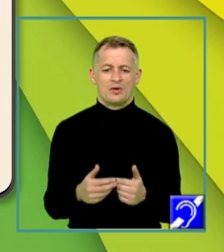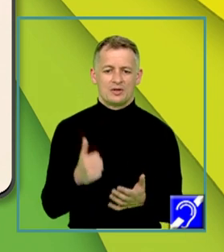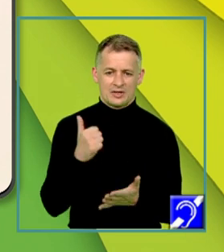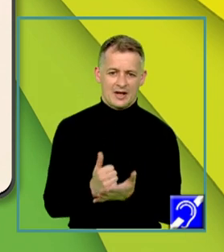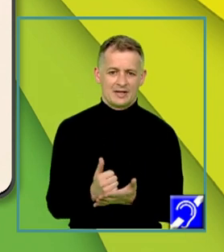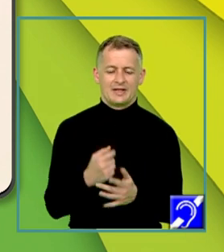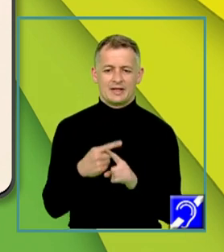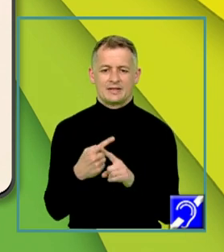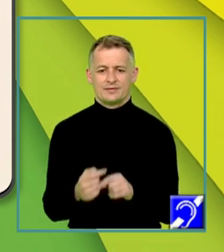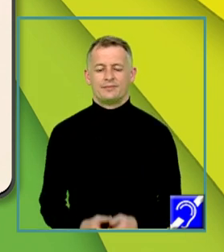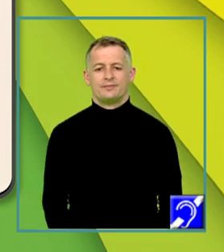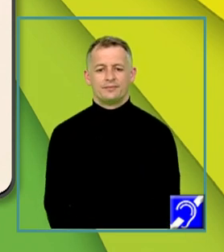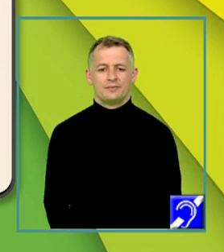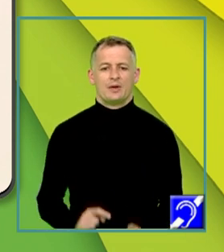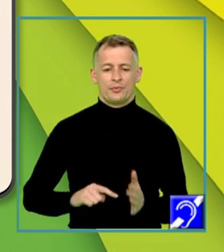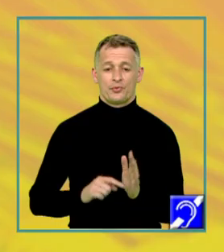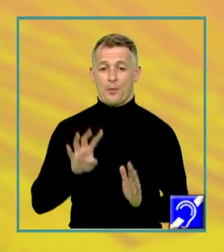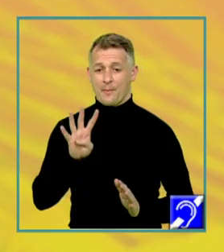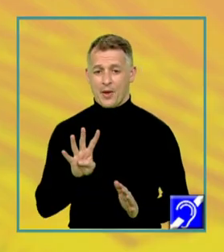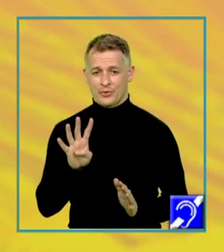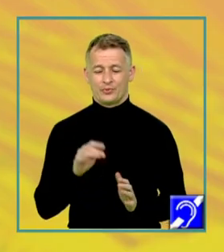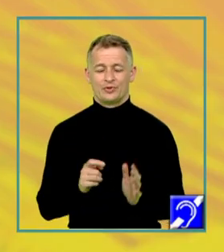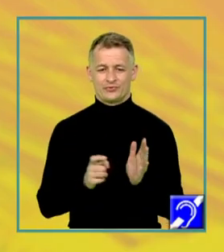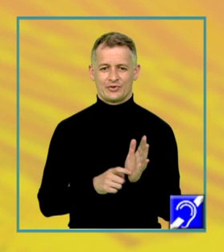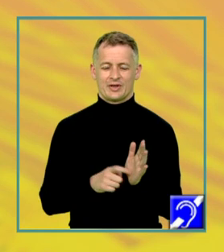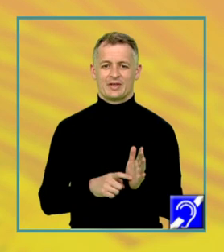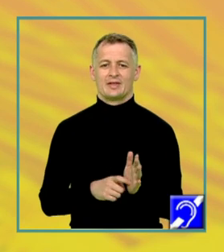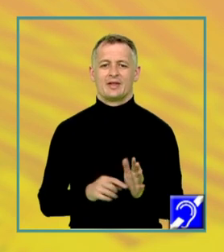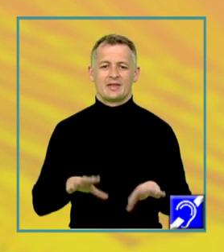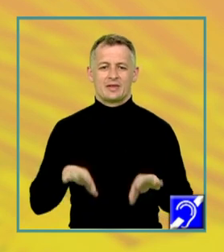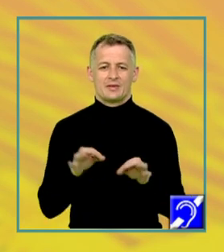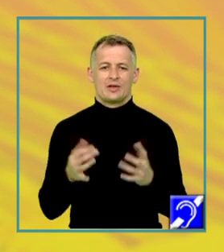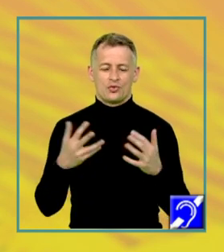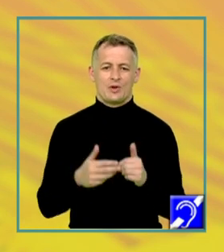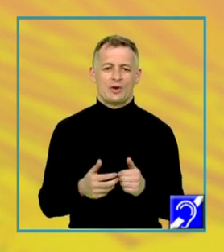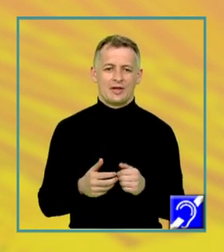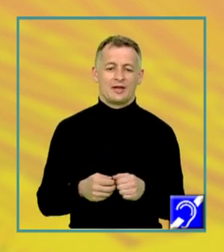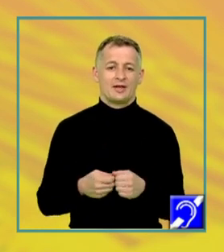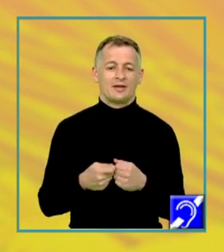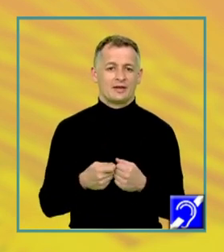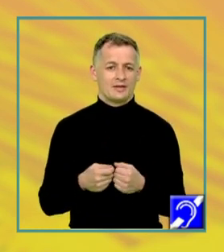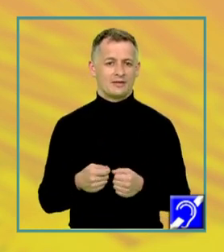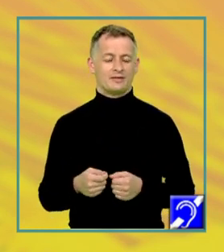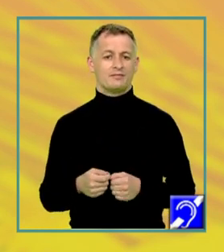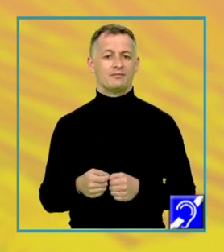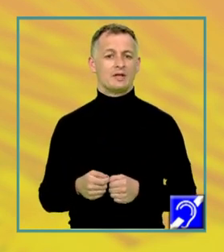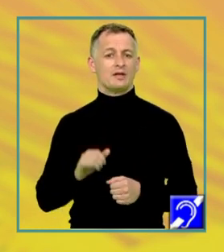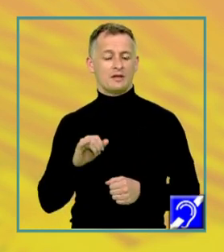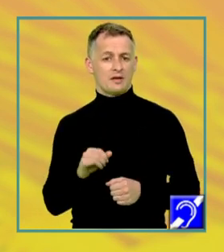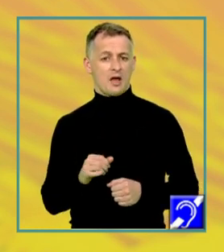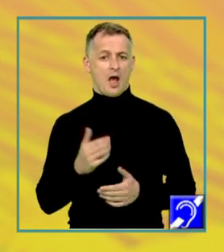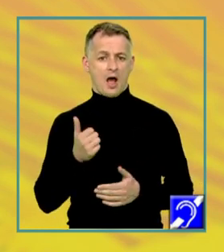La punctul 4 se cere determinarea numerelor întregi A mic pentru ca